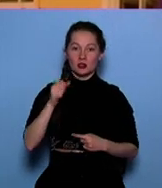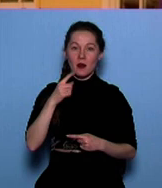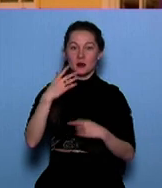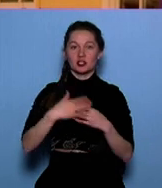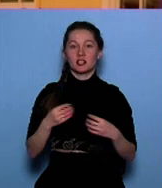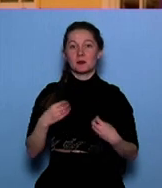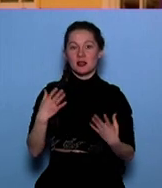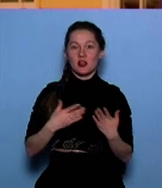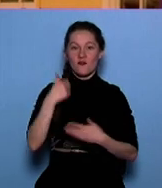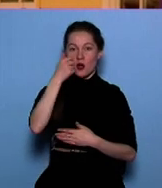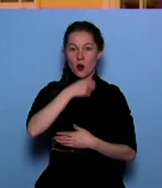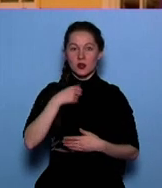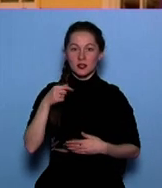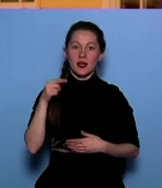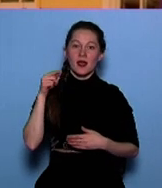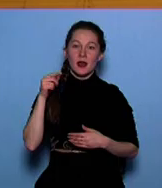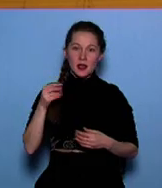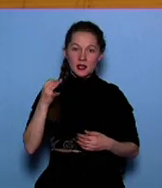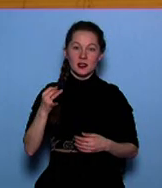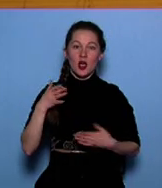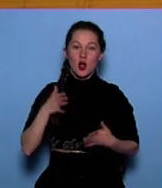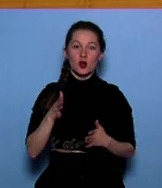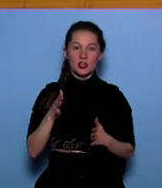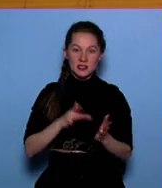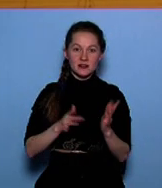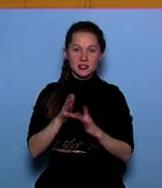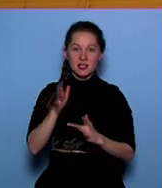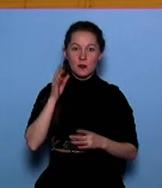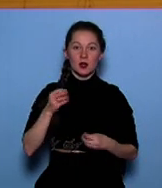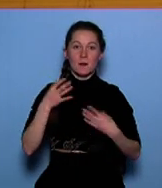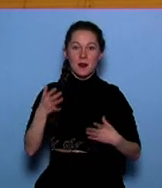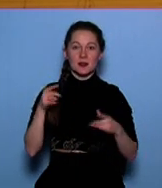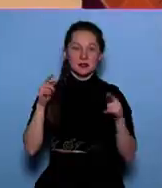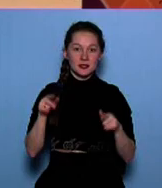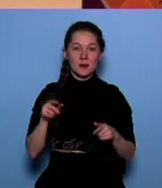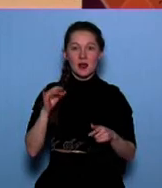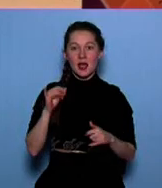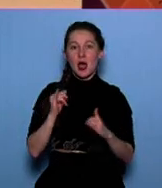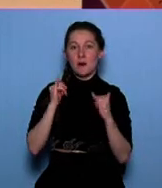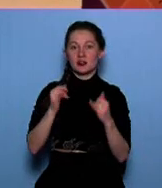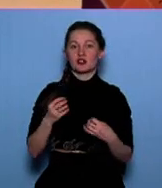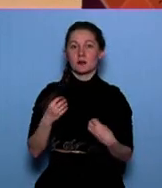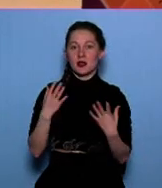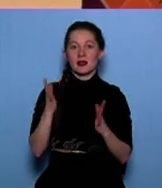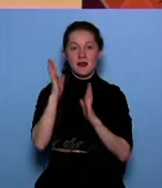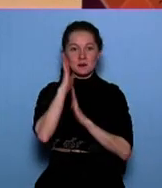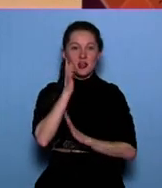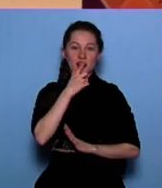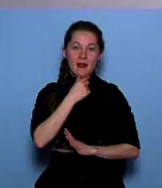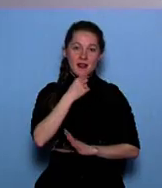рождественские – в усадьбе традиционно отметят с большим размахом. Нынешний зимний сезон посвятят сказке-балету «Спящая красавица».